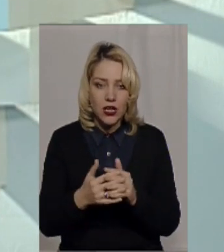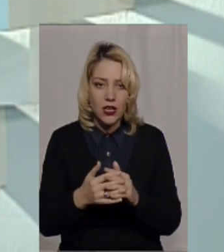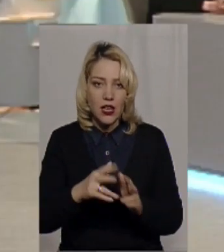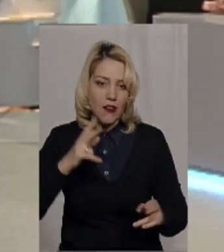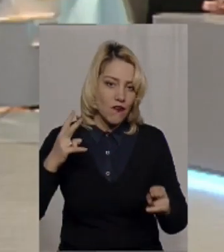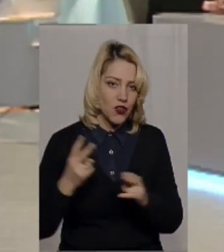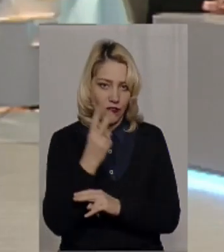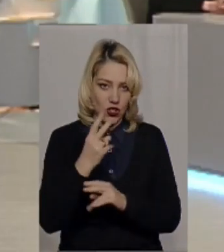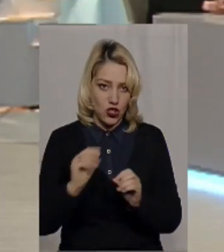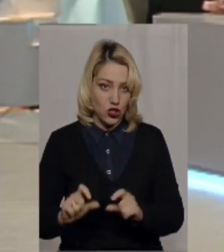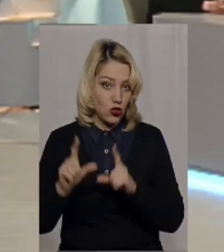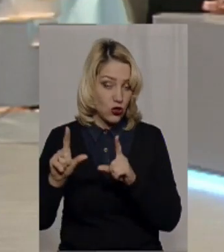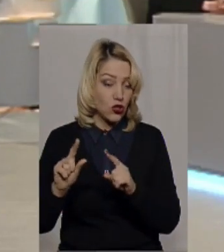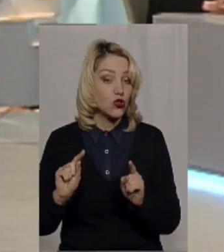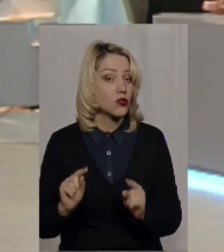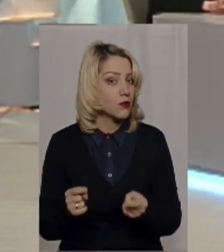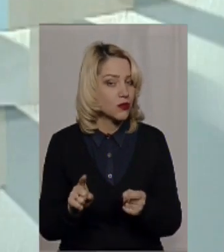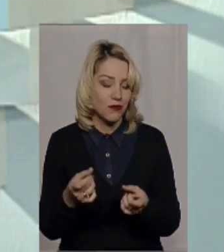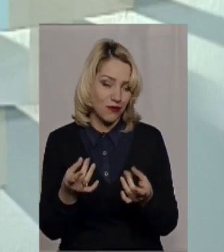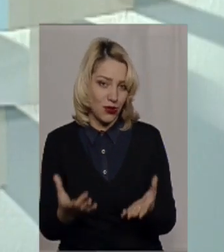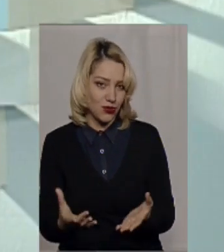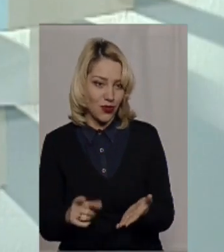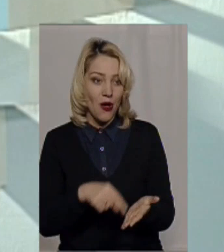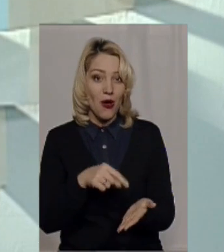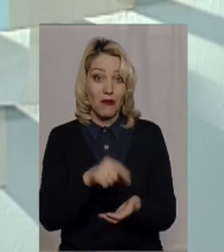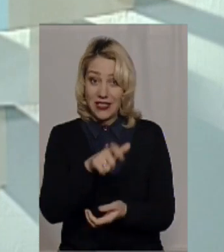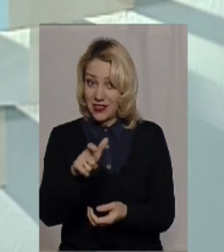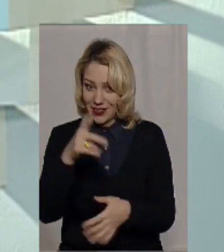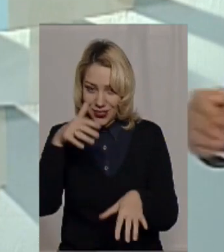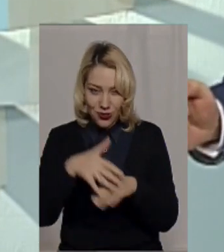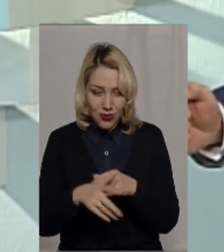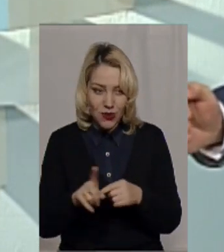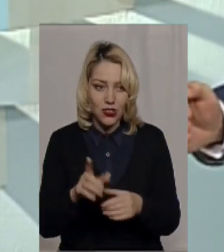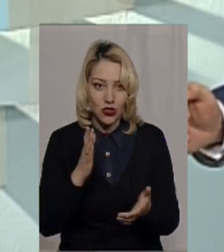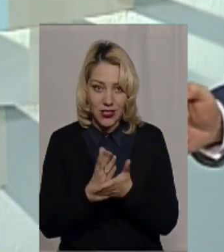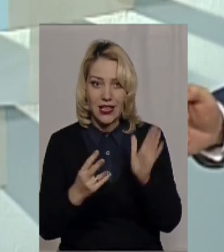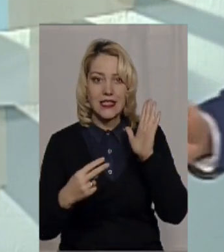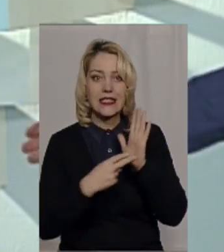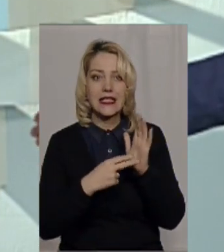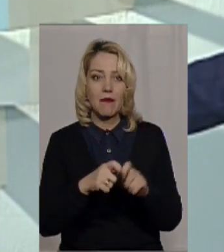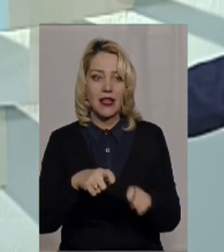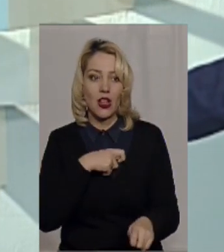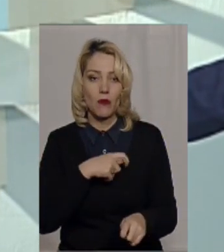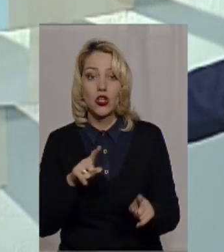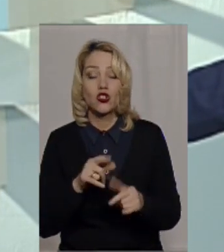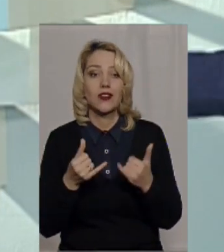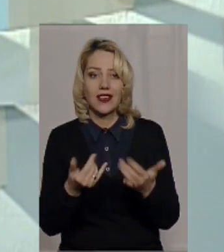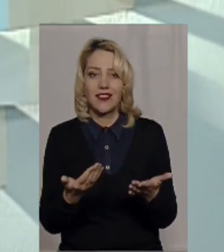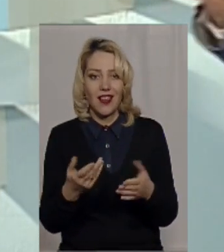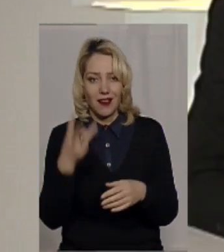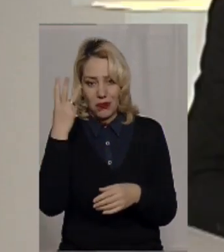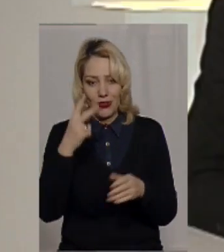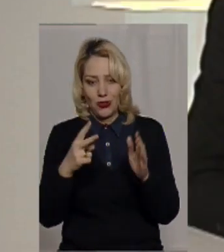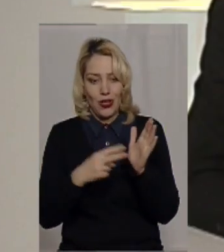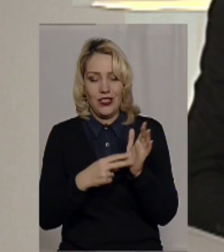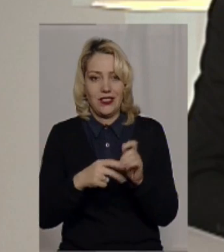вдвічі. Знаєте чому? Це дуже просто. Містяни, зрозумівши, що є 7 кілометрів, що таке для Хмельницька 7 кілометрів, це